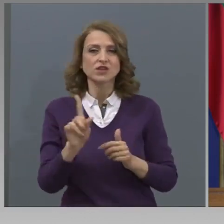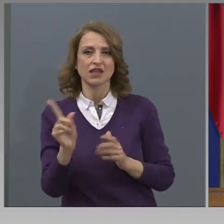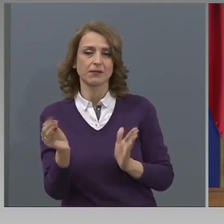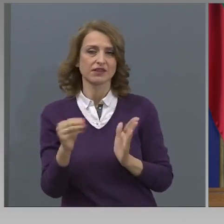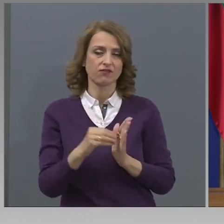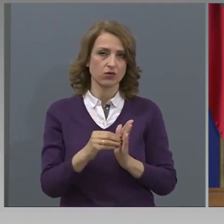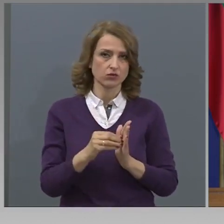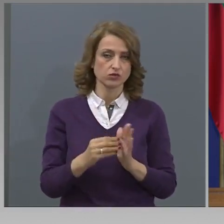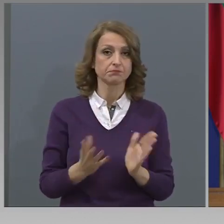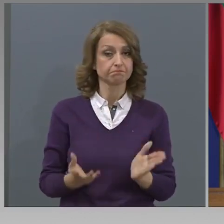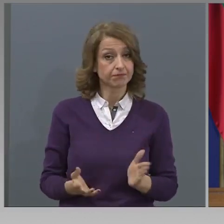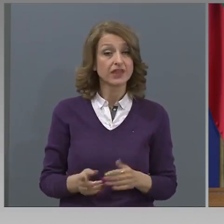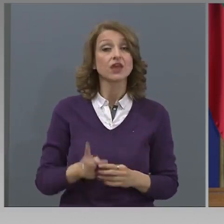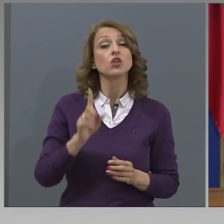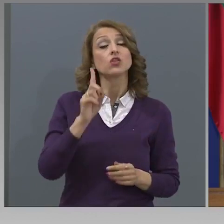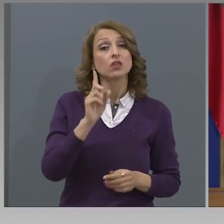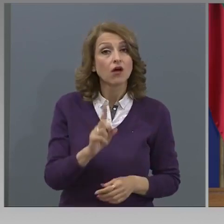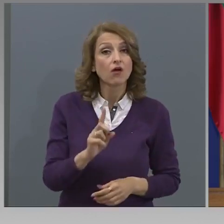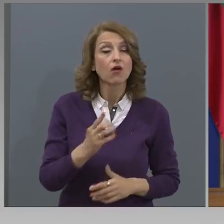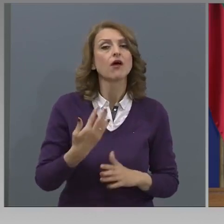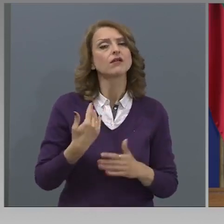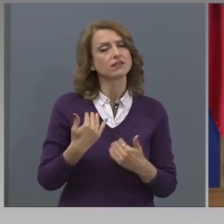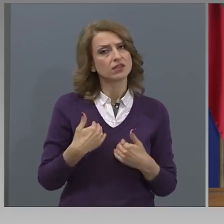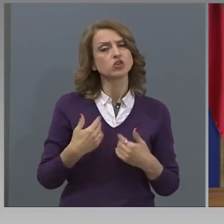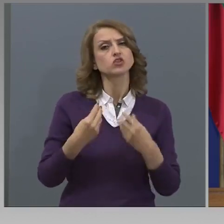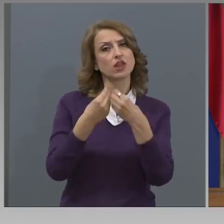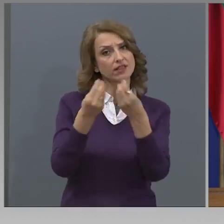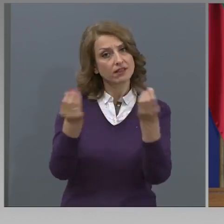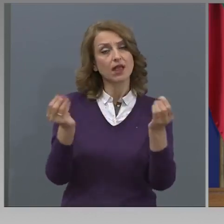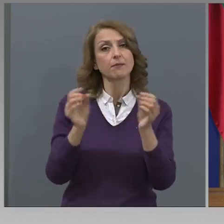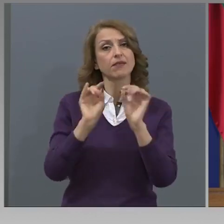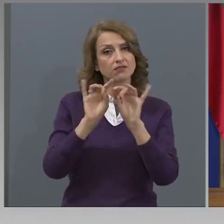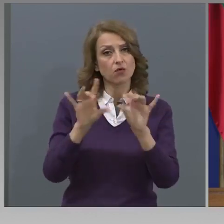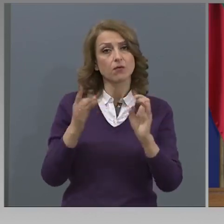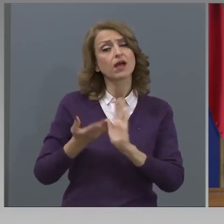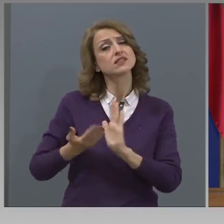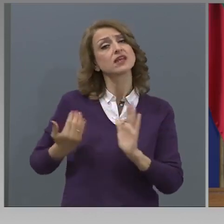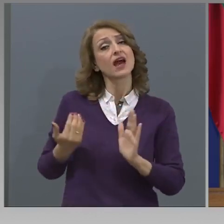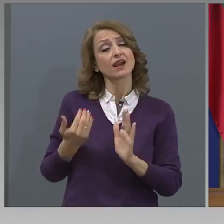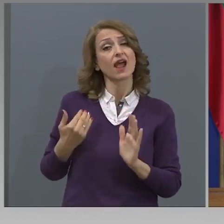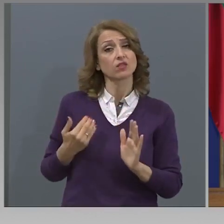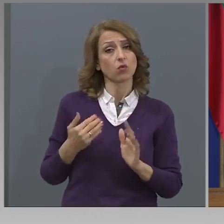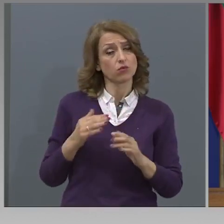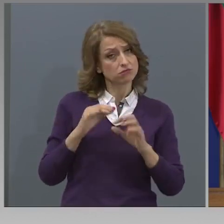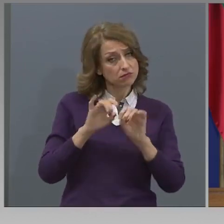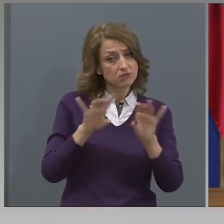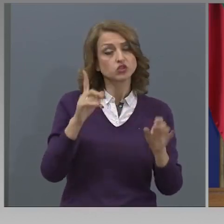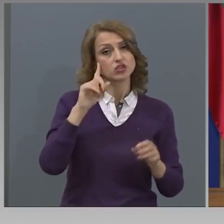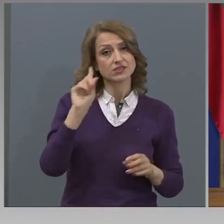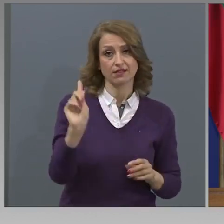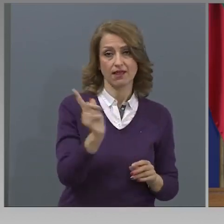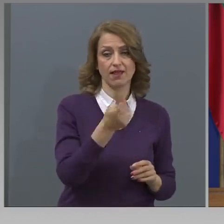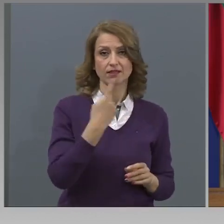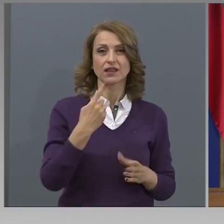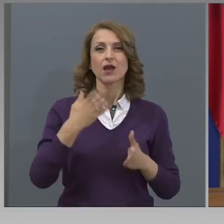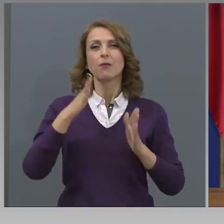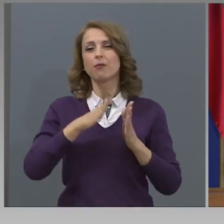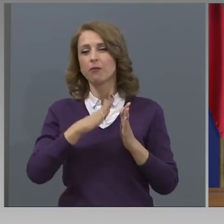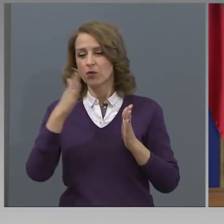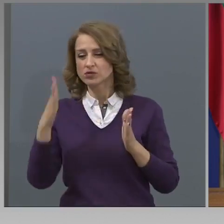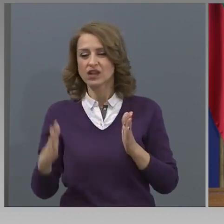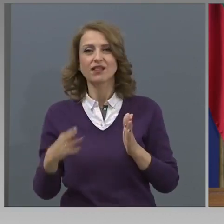Но достатъчно рано ще дадем яснота за това. Последните теми, последните раздели